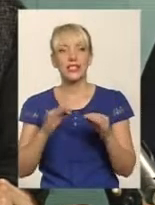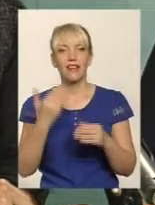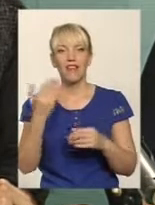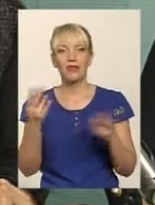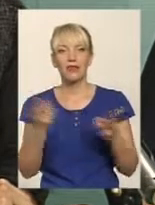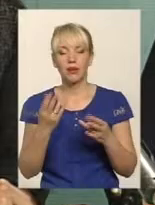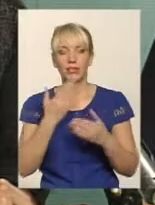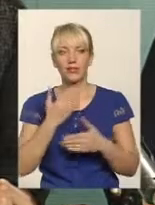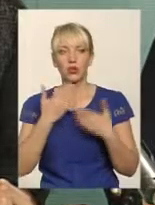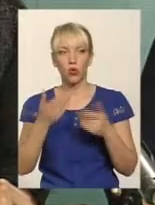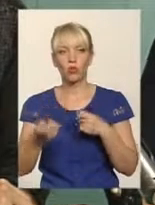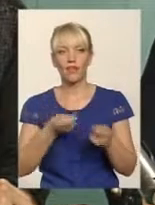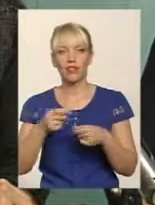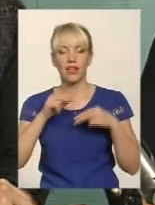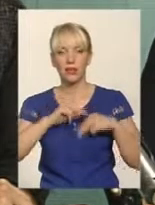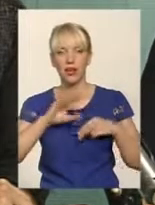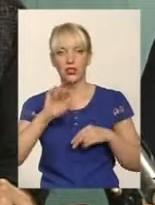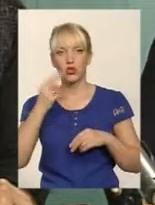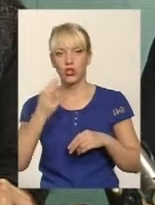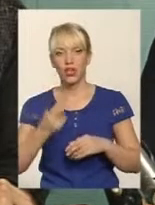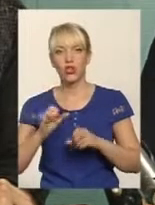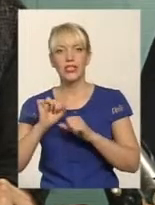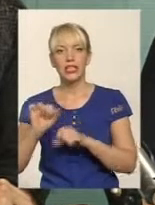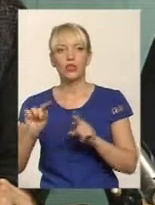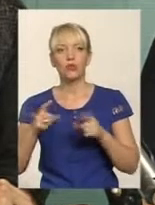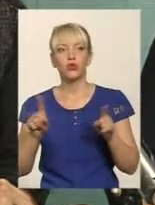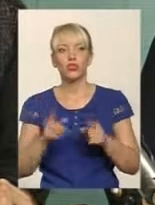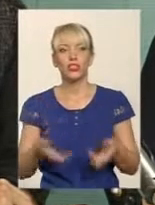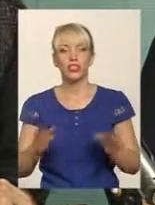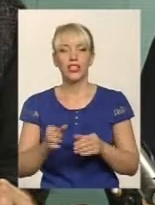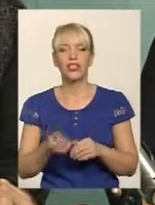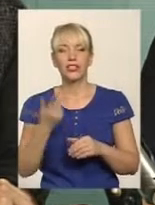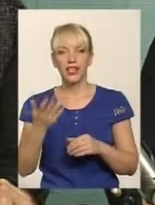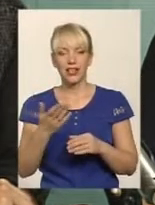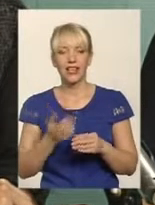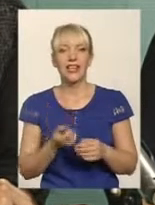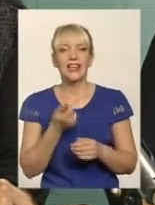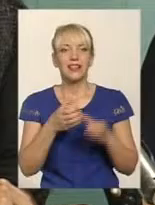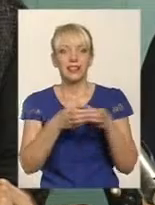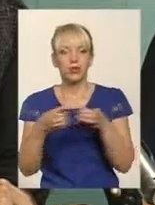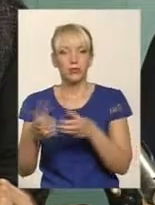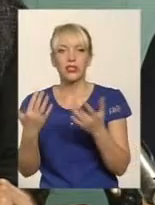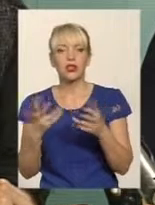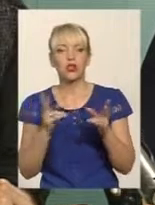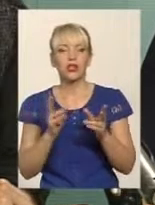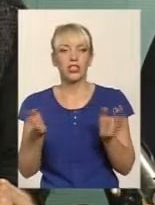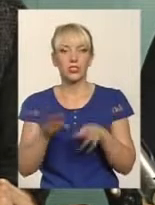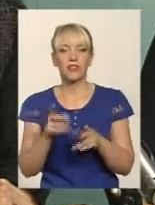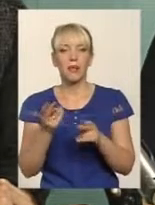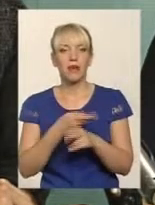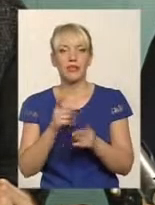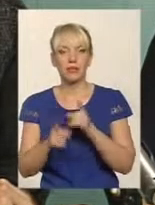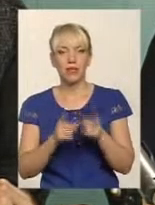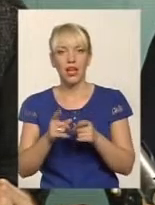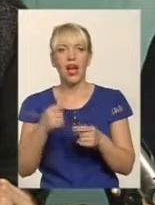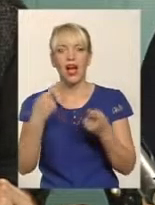Вам треба буде звернутися в управління праці та соціального захисту, тому що лишилися тільки декілька категорій, які лишилися без змін. Всі інші